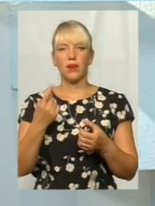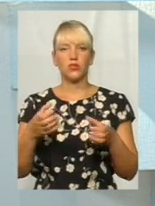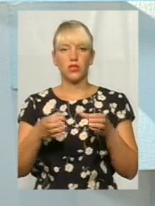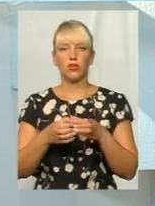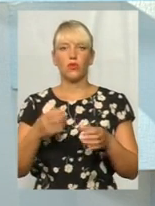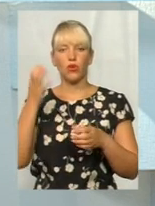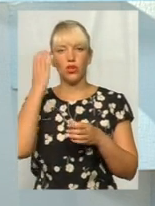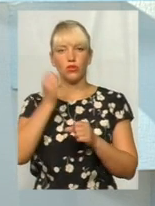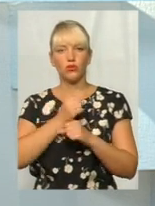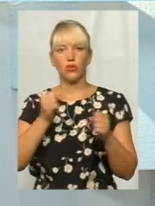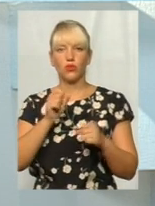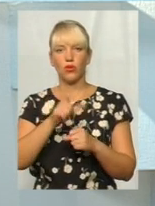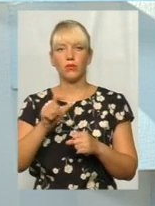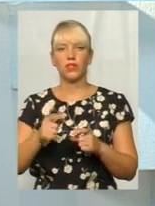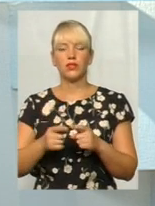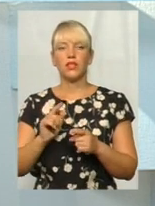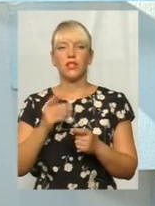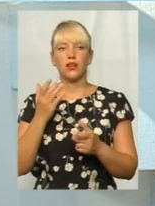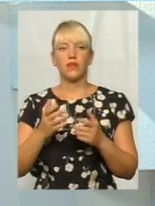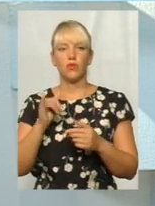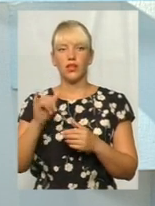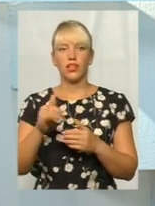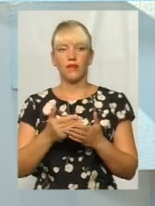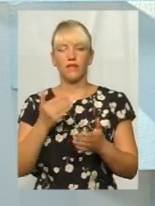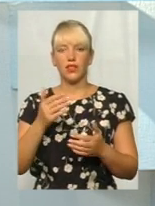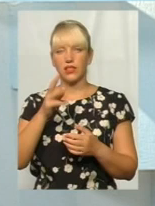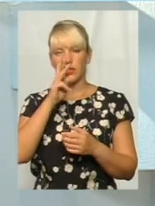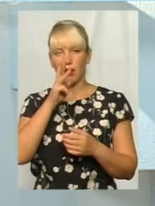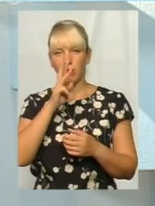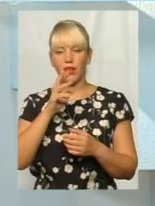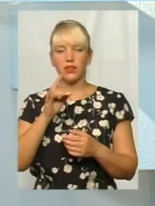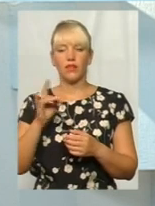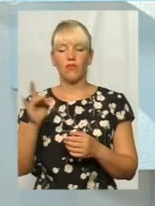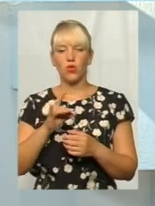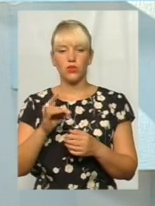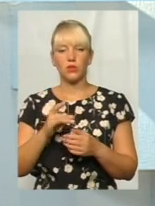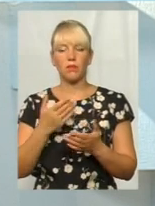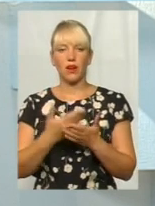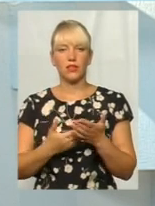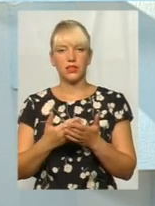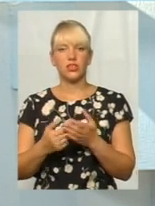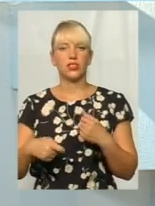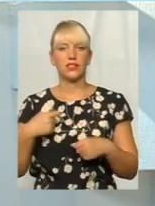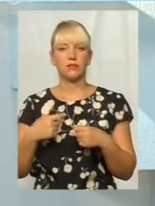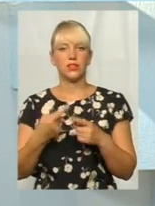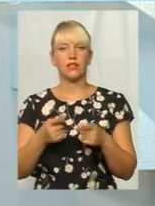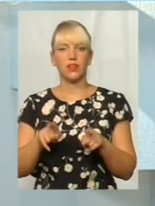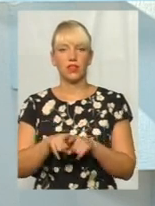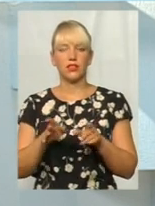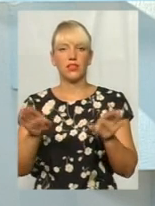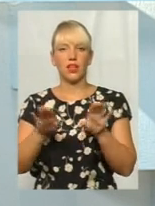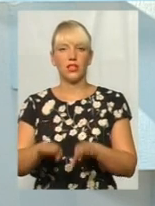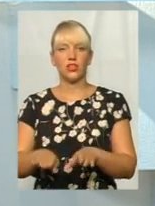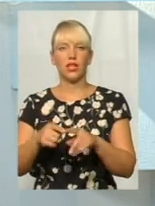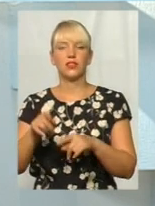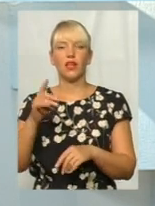можливість від заробітної плати в розмірі фактичних збитків, так і залишається цей розрахунок їхньої пенсії. Всі інші